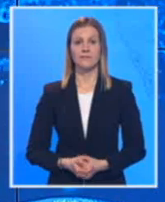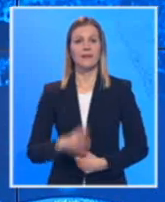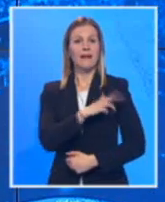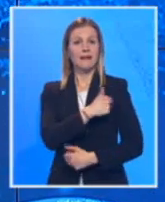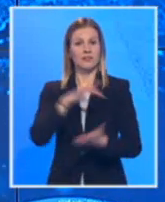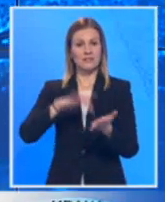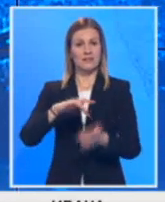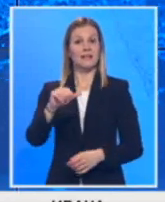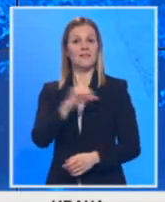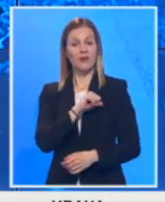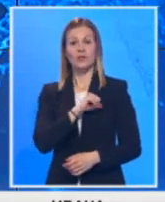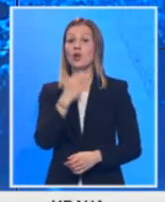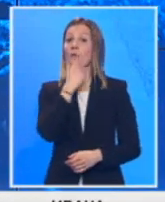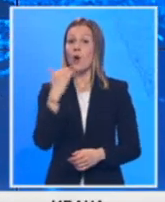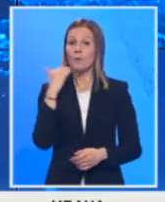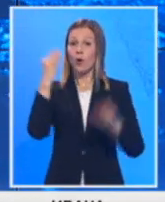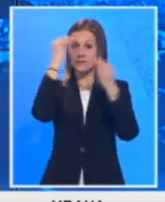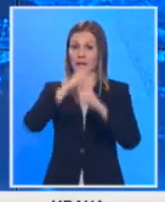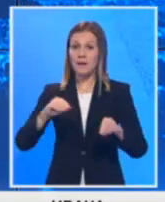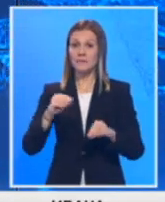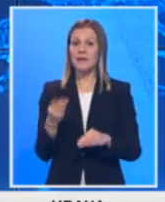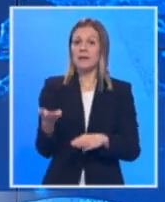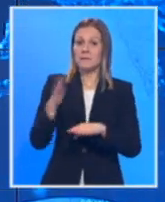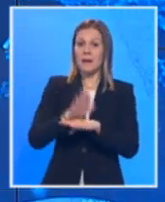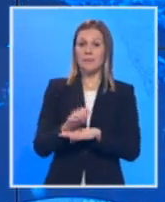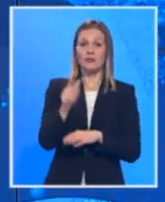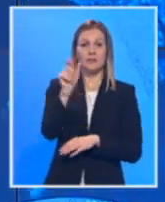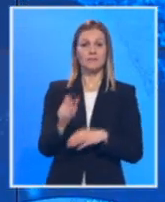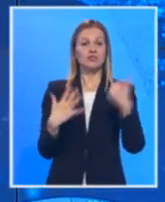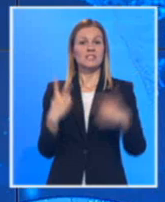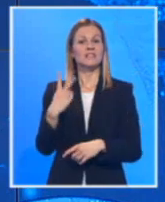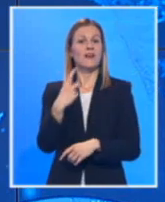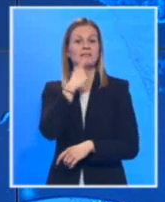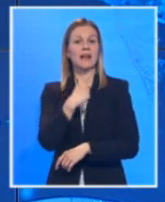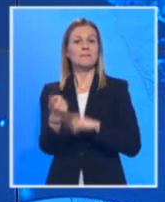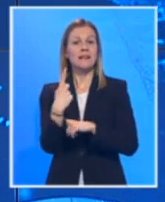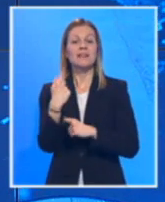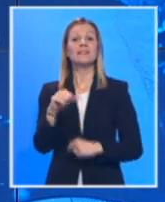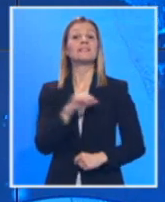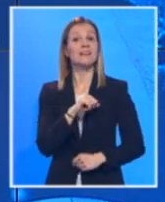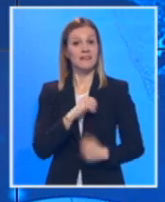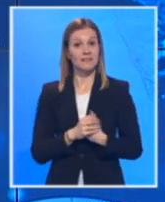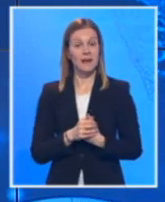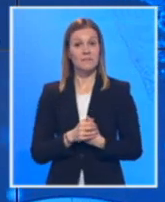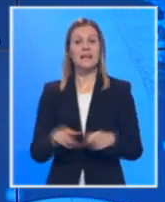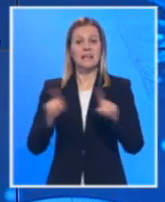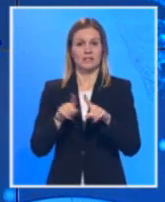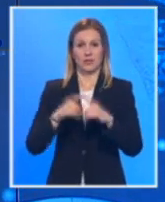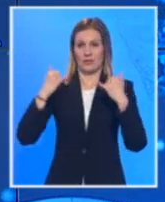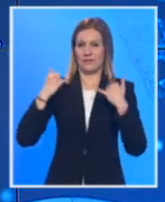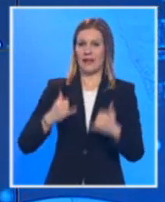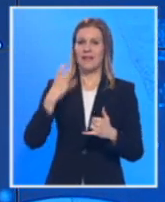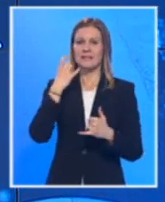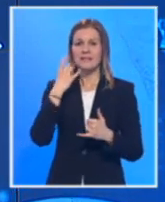Iza kliničkog centra Vojvodine popodne je saopšteno da je preminuo 62-godišnji pacijent iz Kikinde. Istovremeno u toku dana je